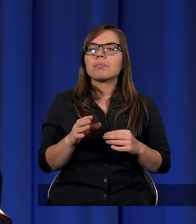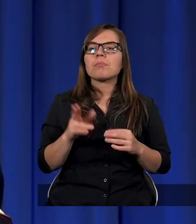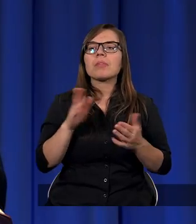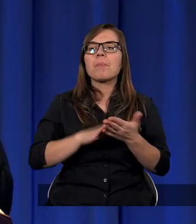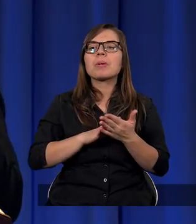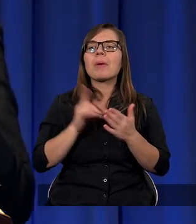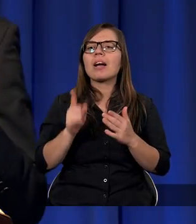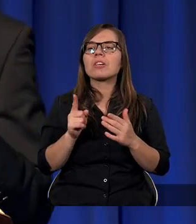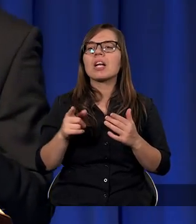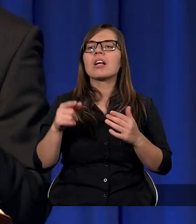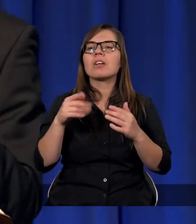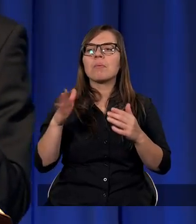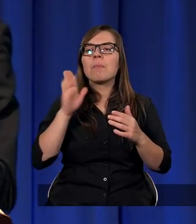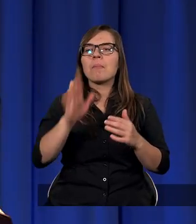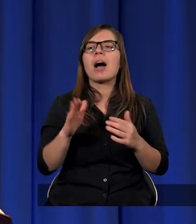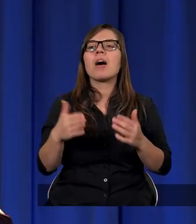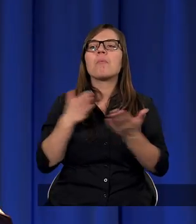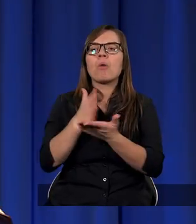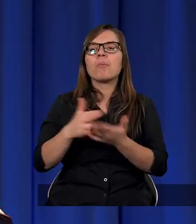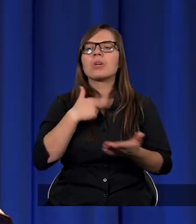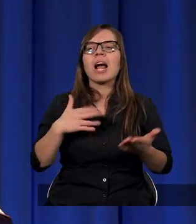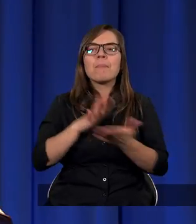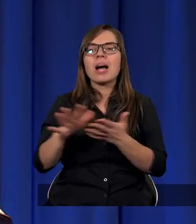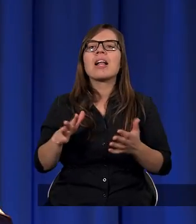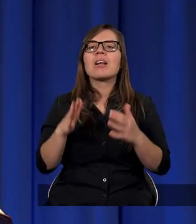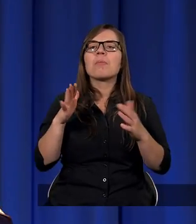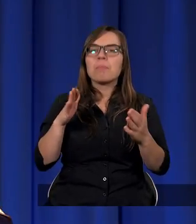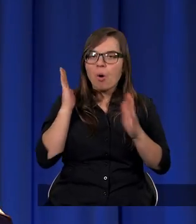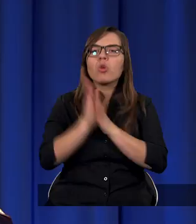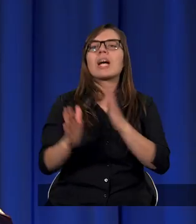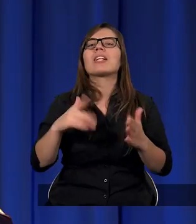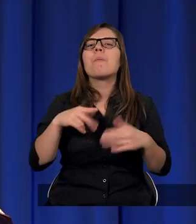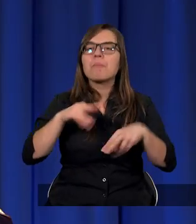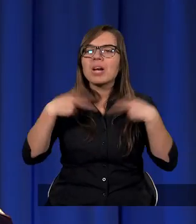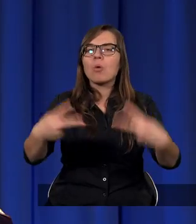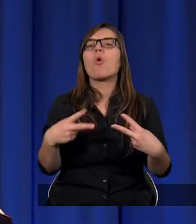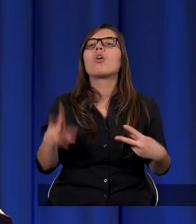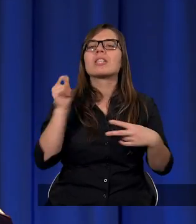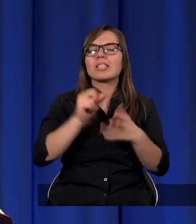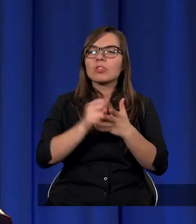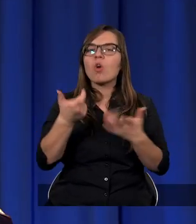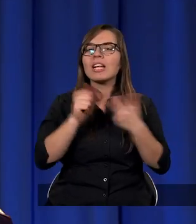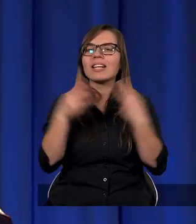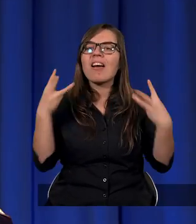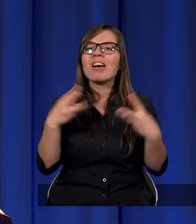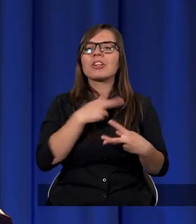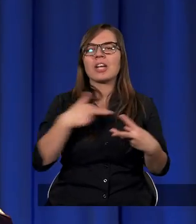przepraszam, to ma dla nas bezpośrednie przełożenie, jeżeli chcemy zrozumieć to, co stało się na Golgocie.